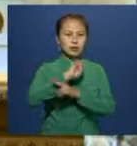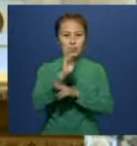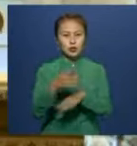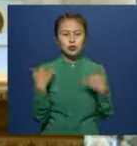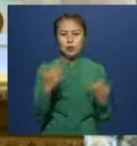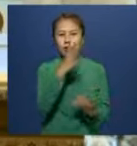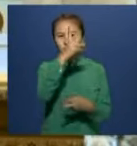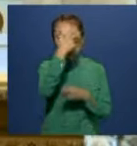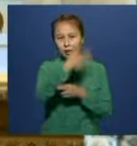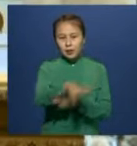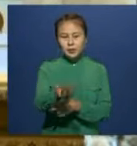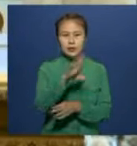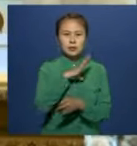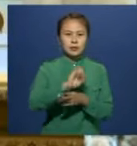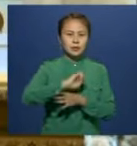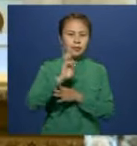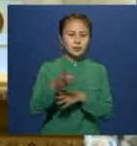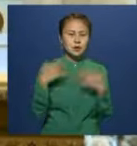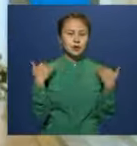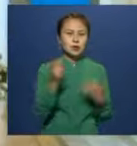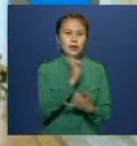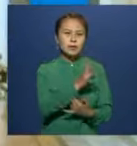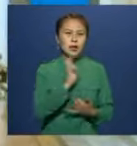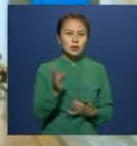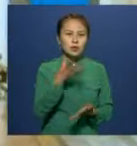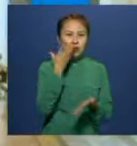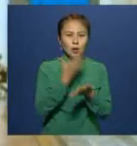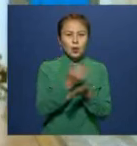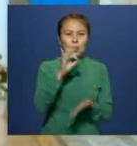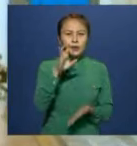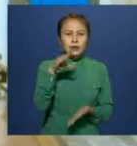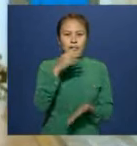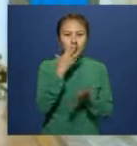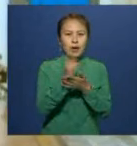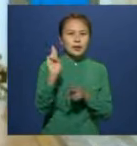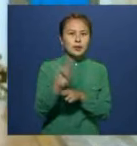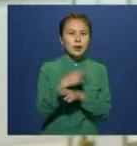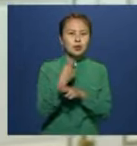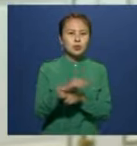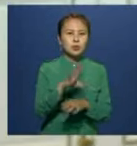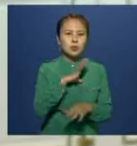және заманы үйтсүру ғалаңдармен қамтамасы етілген. Нұрсултан Назарбаев өз күлің ұрпақтың тәрбесіне